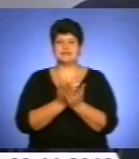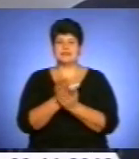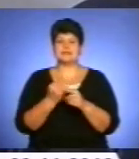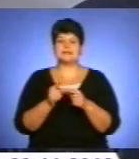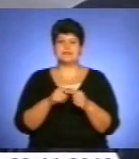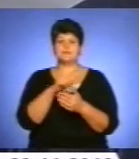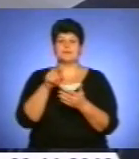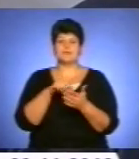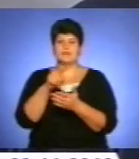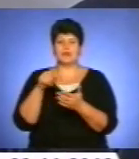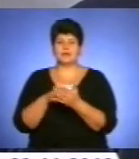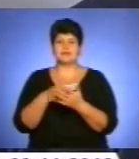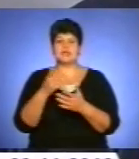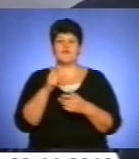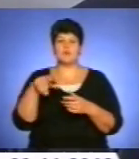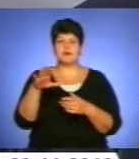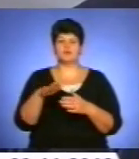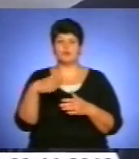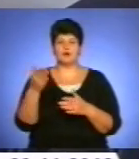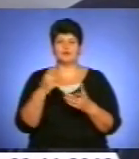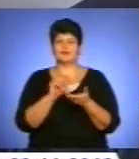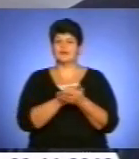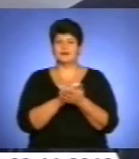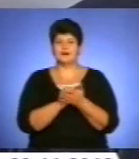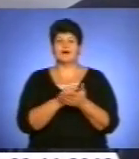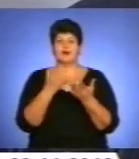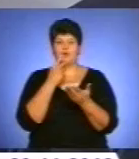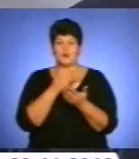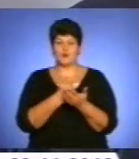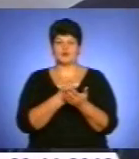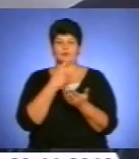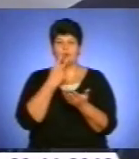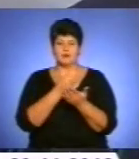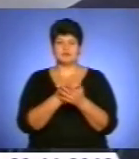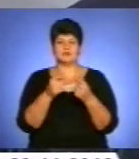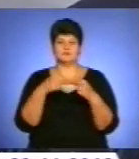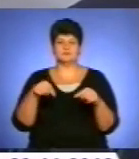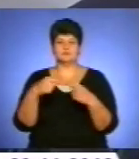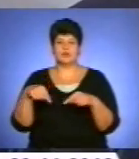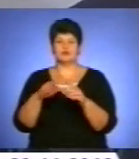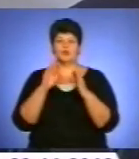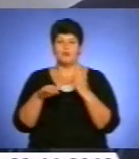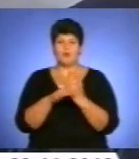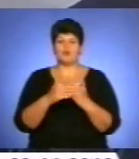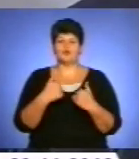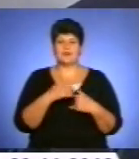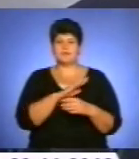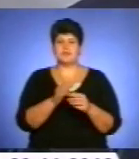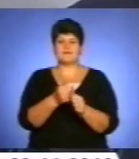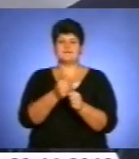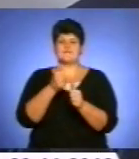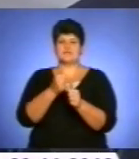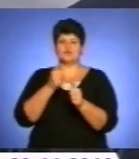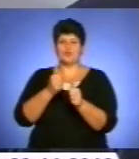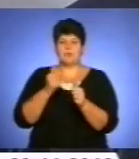боку, що ми хочемо бачити не лише декларації, але й імплементацію певних структур, які допоможуть нам не відступати потім